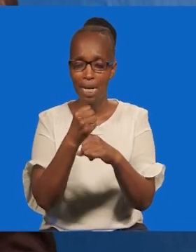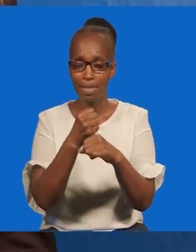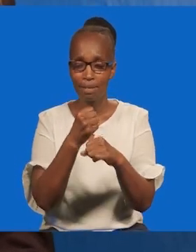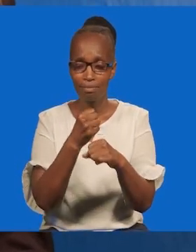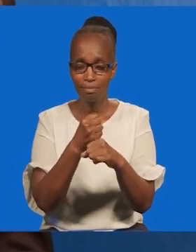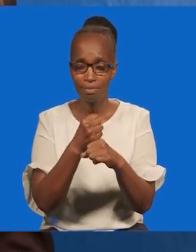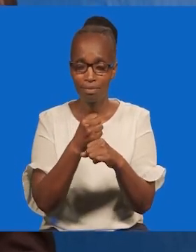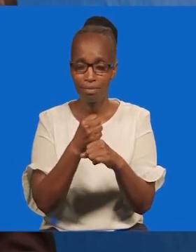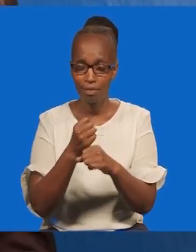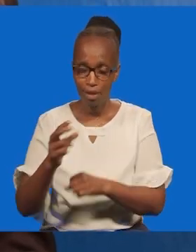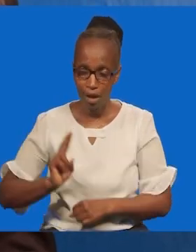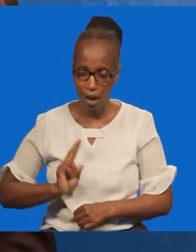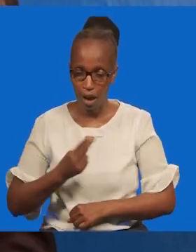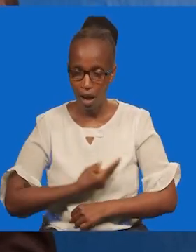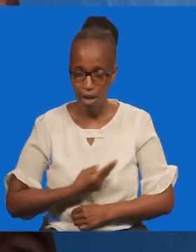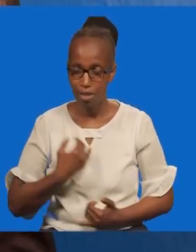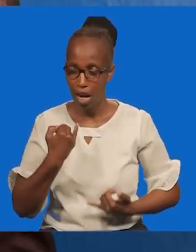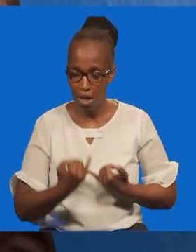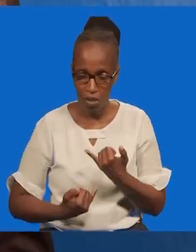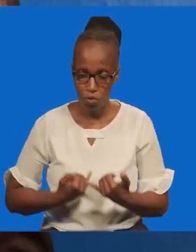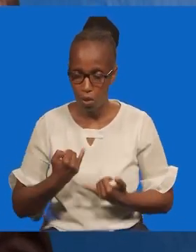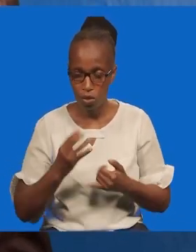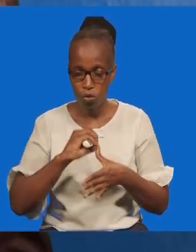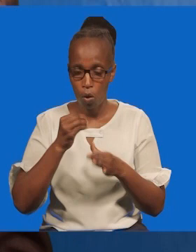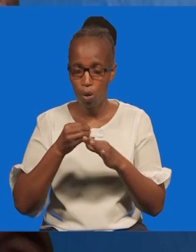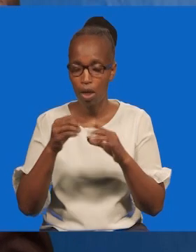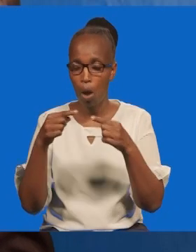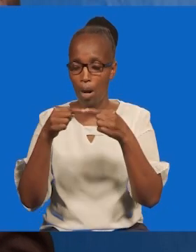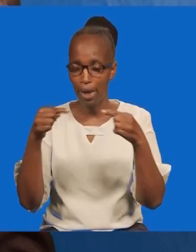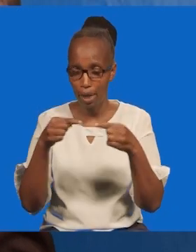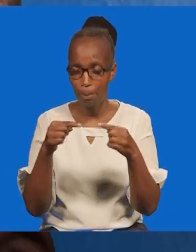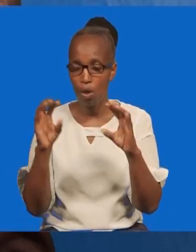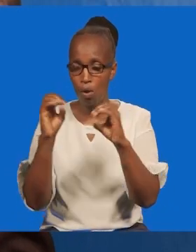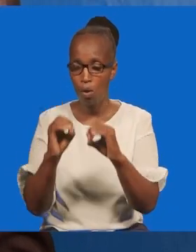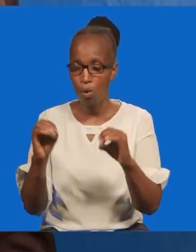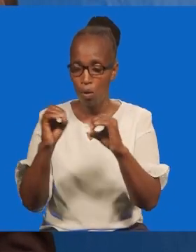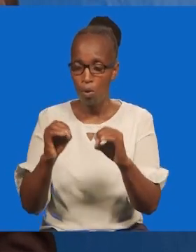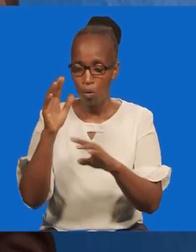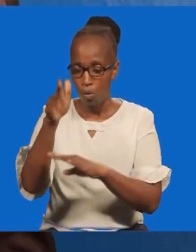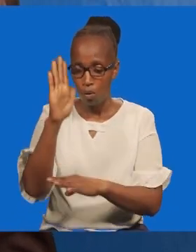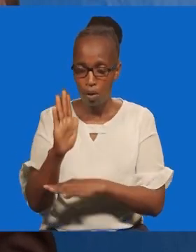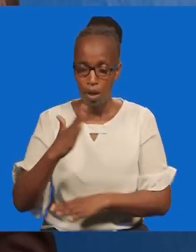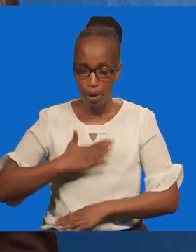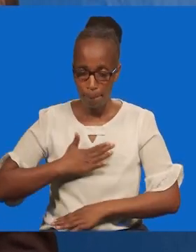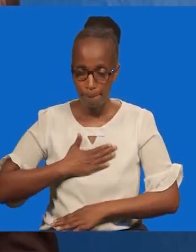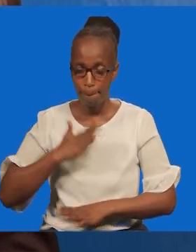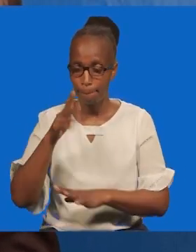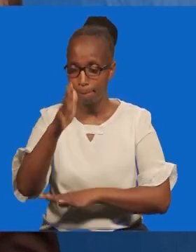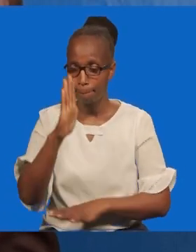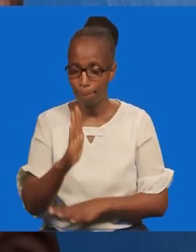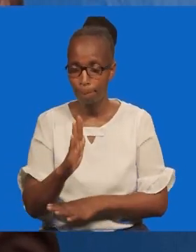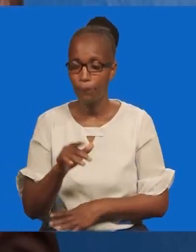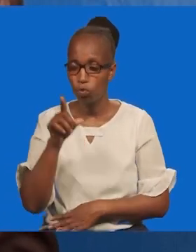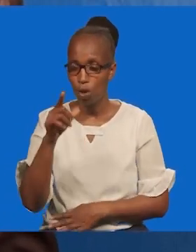hukuwafuraisha handuizangu yuyangu. Hebu wana, mungu